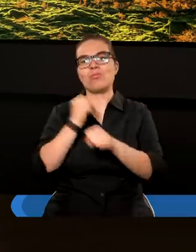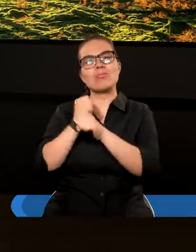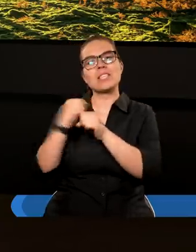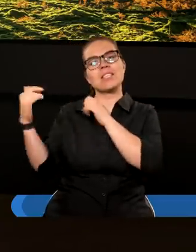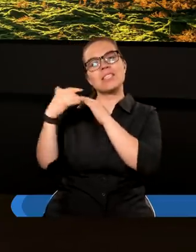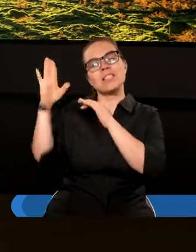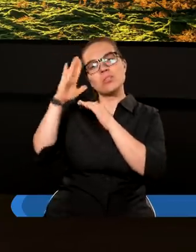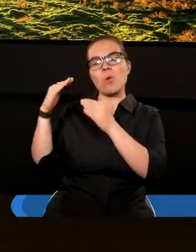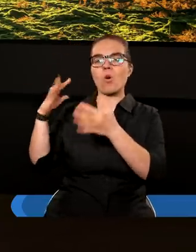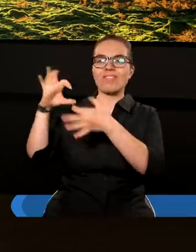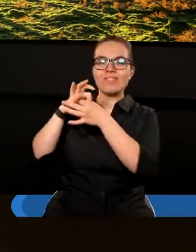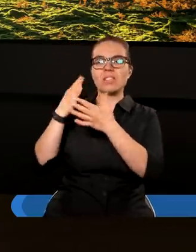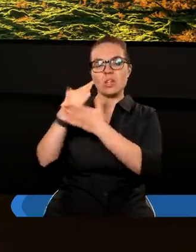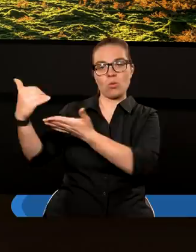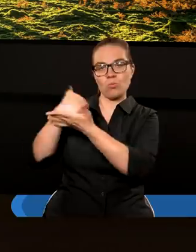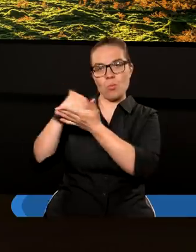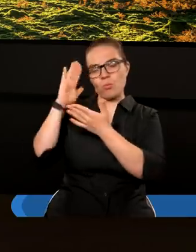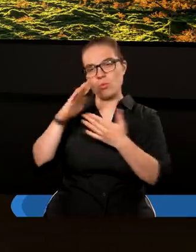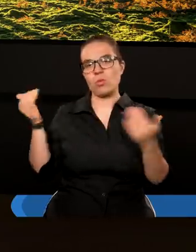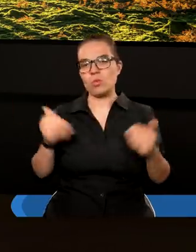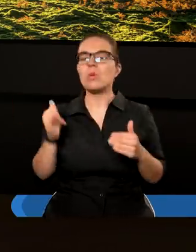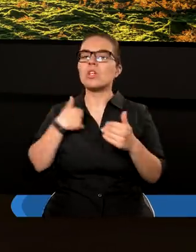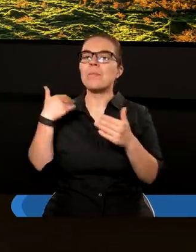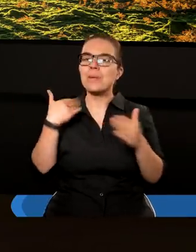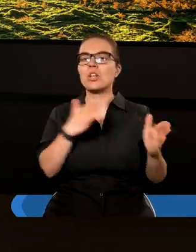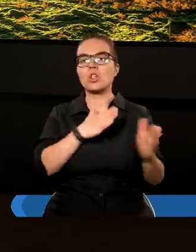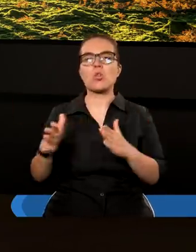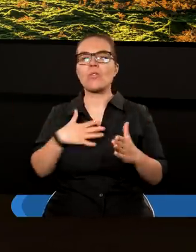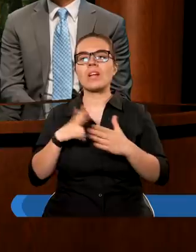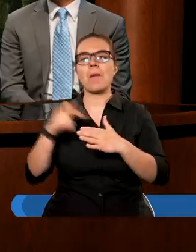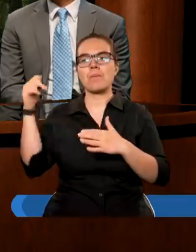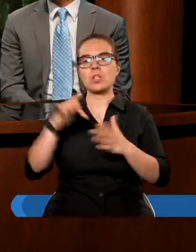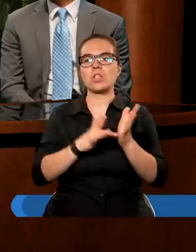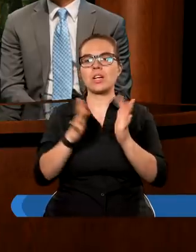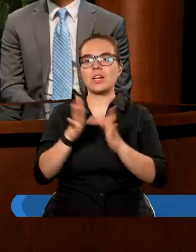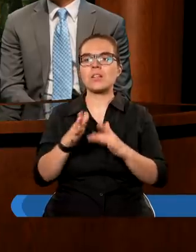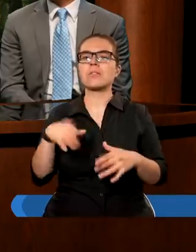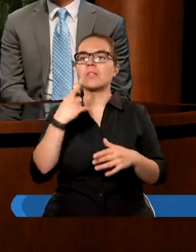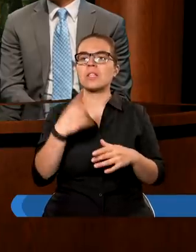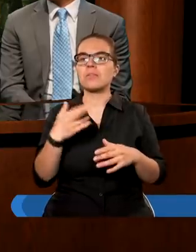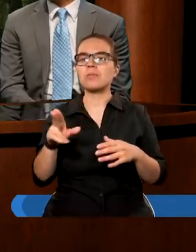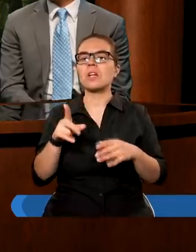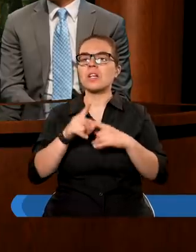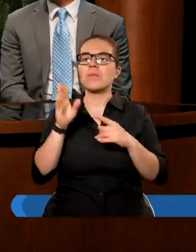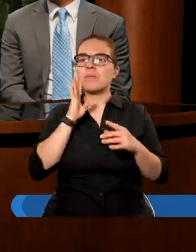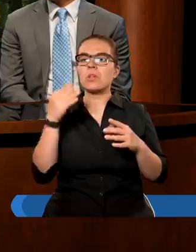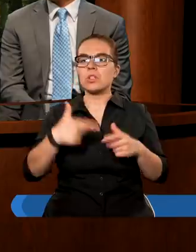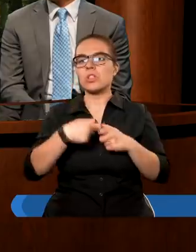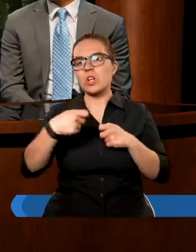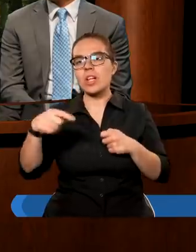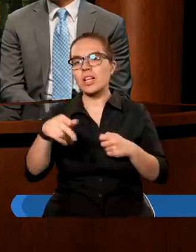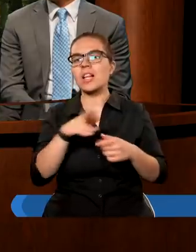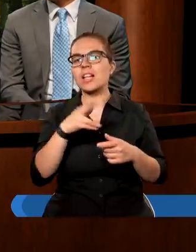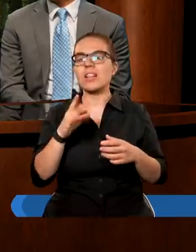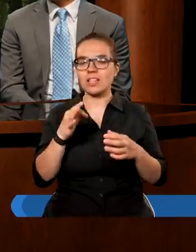przygotowanie na przyjście Chrystusa ty się zdecydujesz. I podobną rzecz ciągnąc dalej